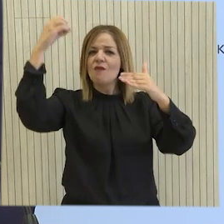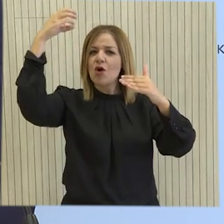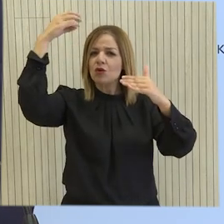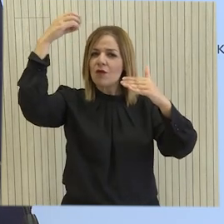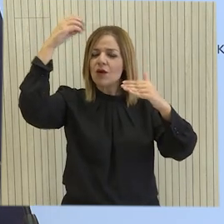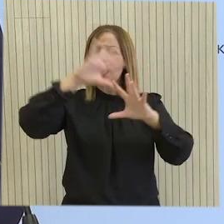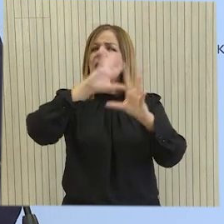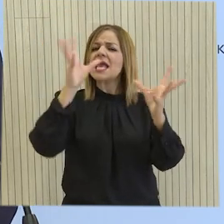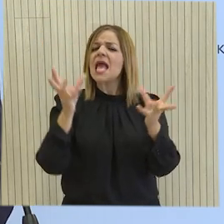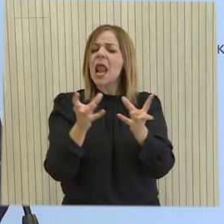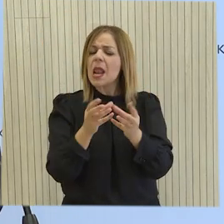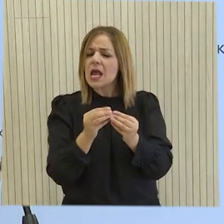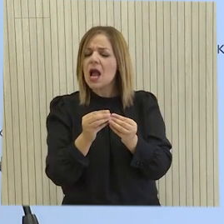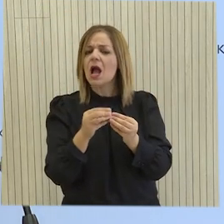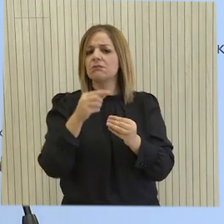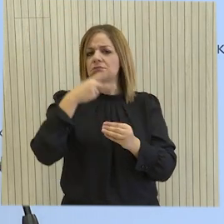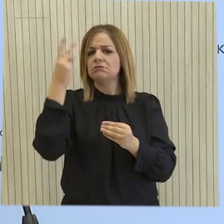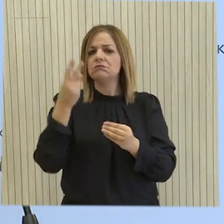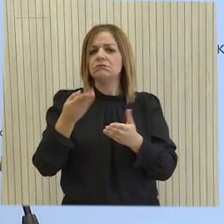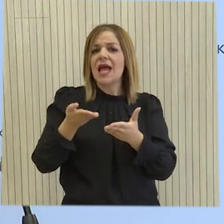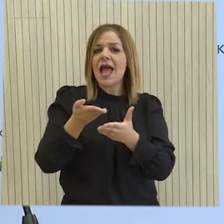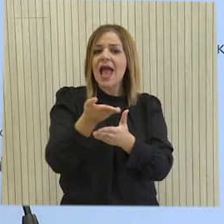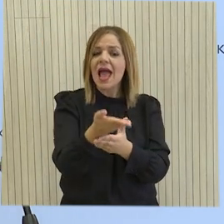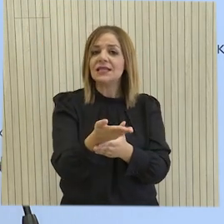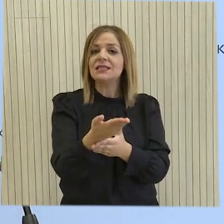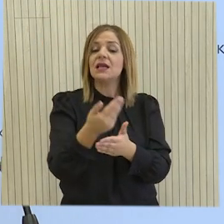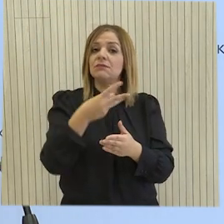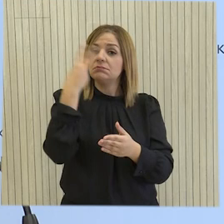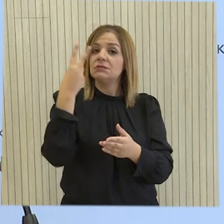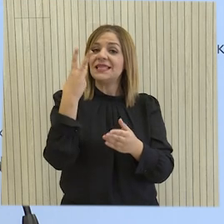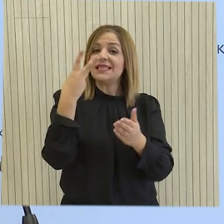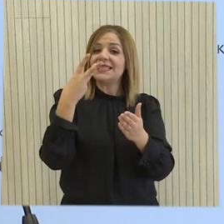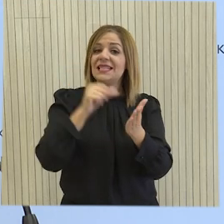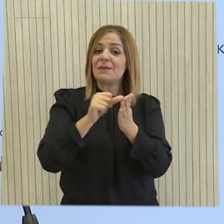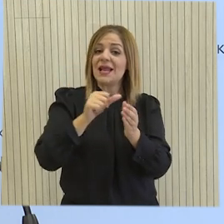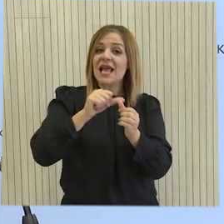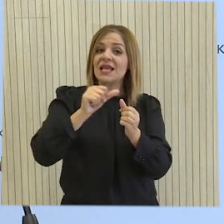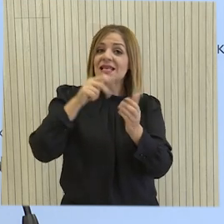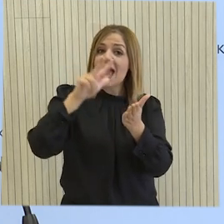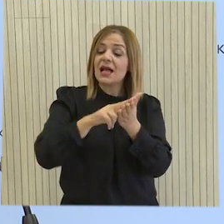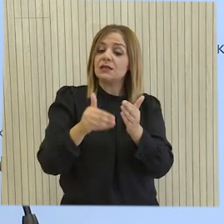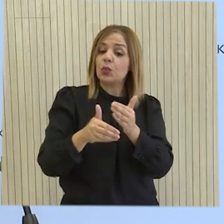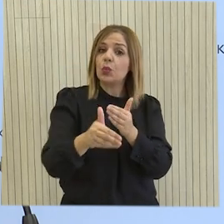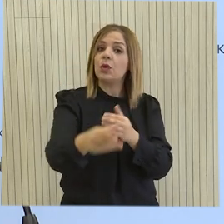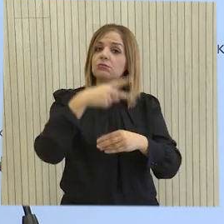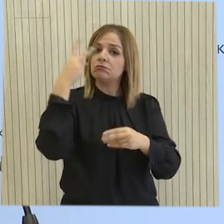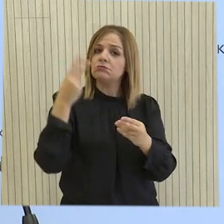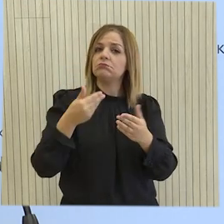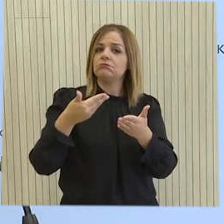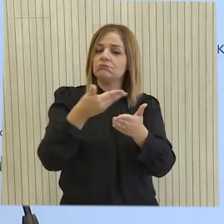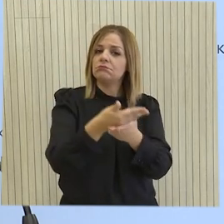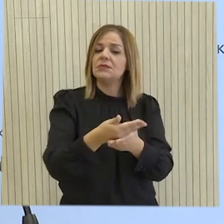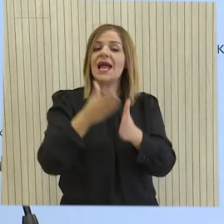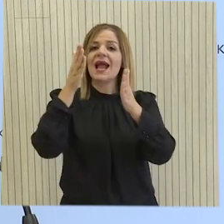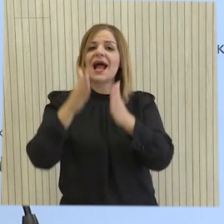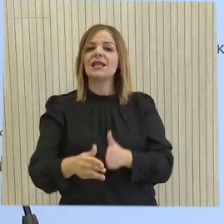συστημάτων γενική κατηγορία, παράταση υποβολής των αιτήσεων μέχρι τρεις μήνες μετά την έγκριση του νέου σχεδίου χορηγιών, ενώ για την κατηγορία